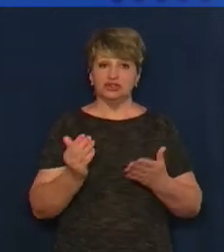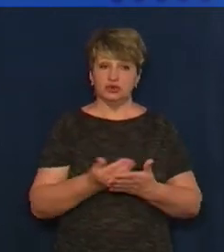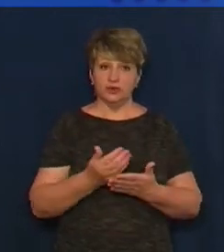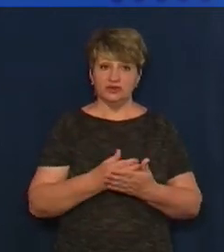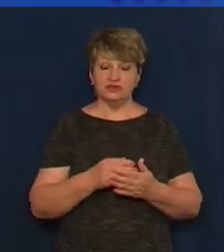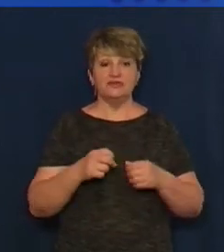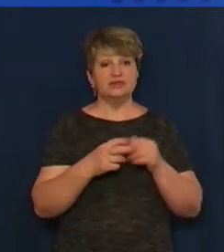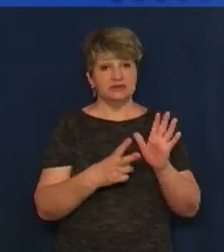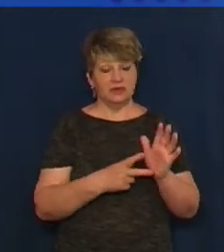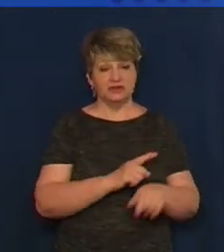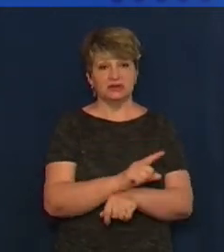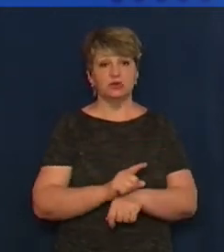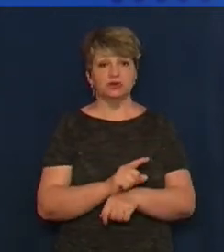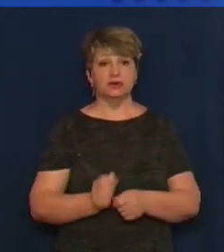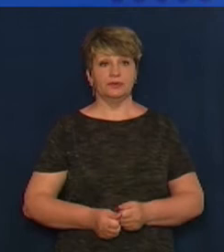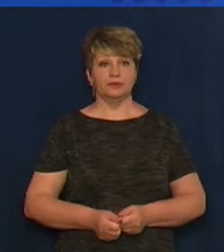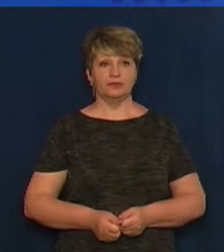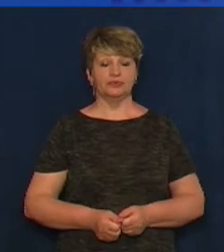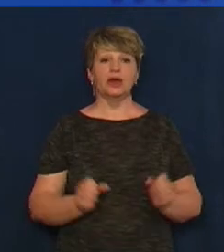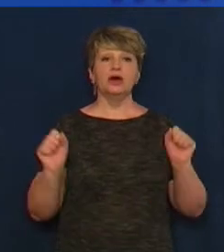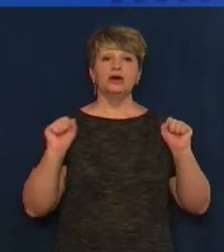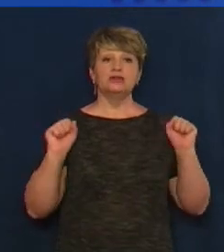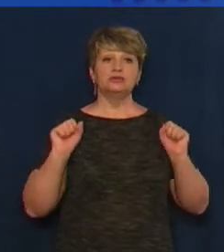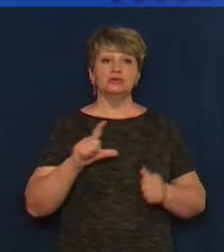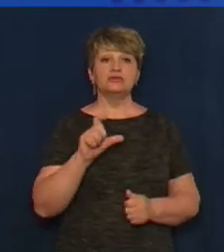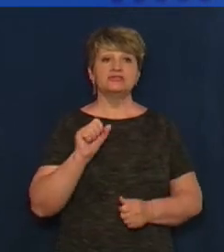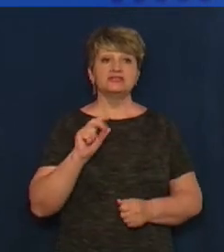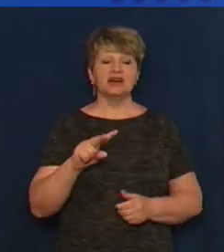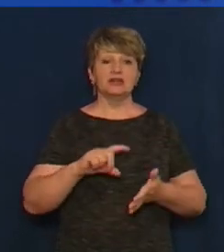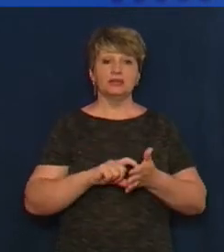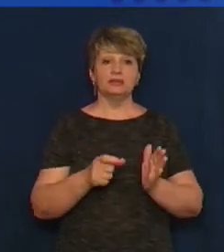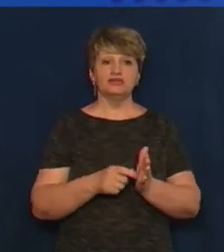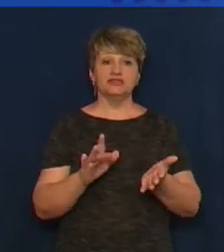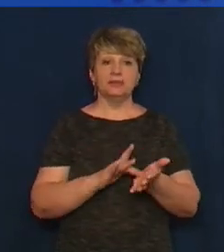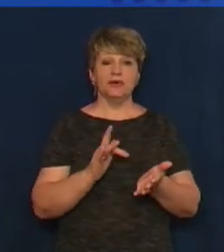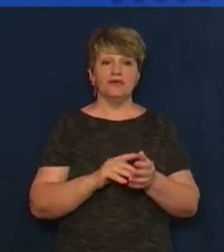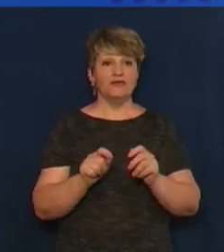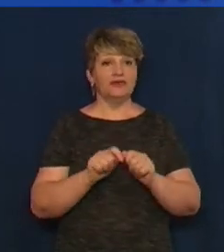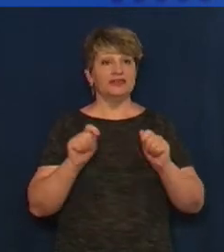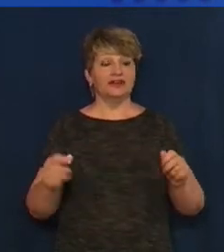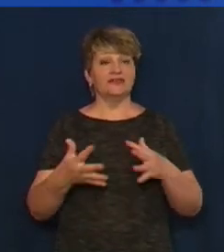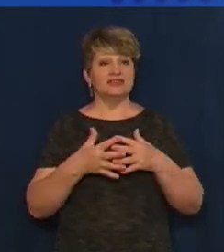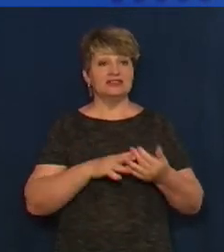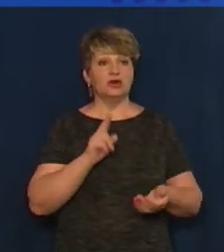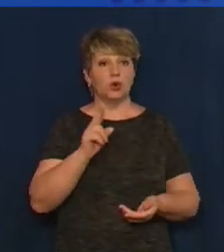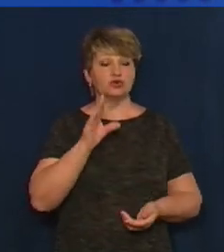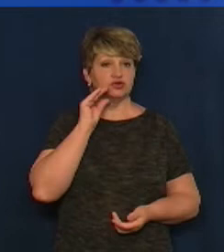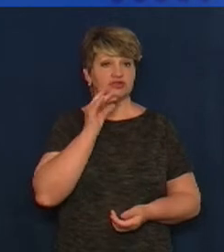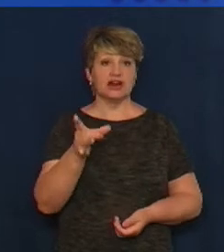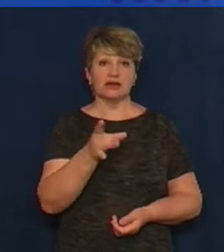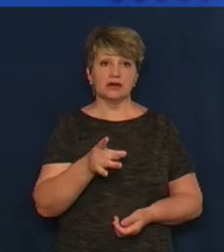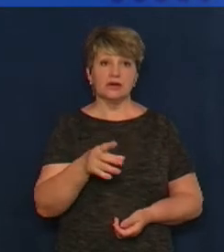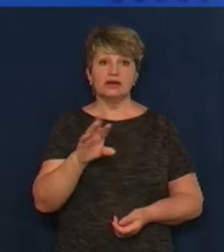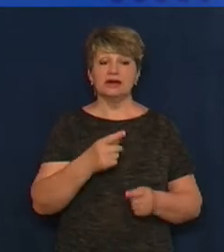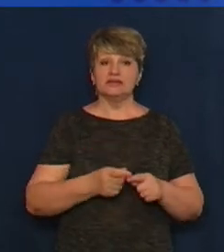17-й годині. Спортивний зал у приміщенні бібліотеки відкрили у селі Моринці, що у Корсун-Шевченківському районі. Для цього